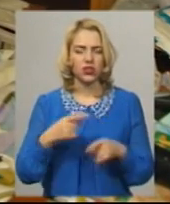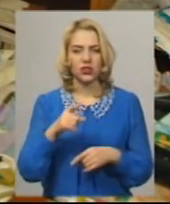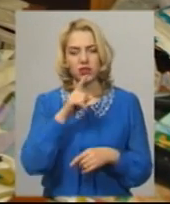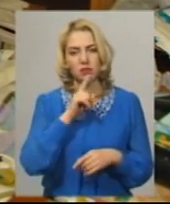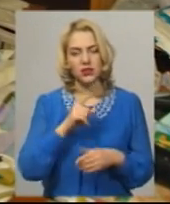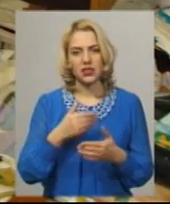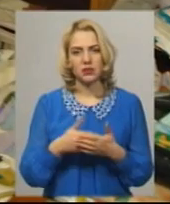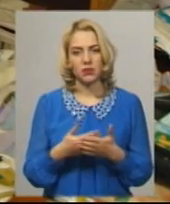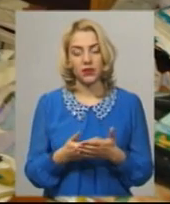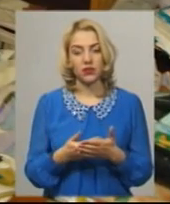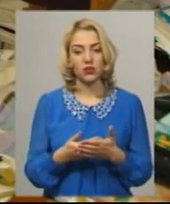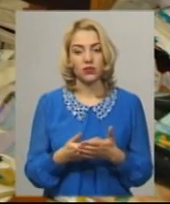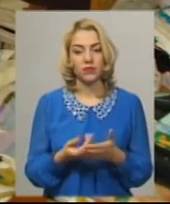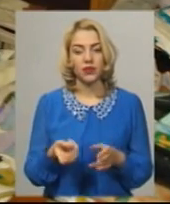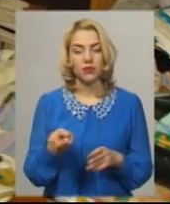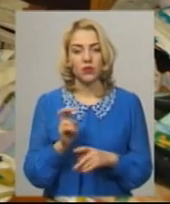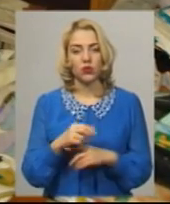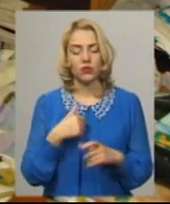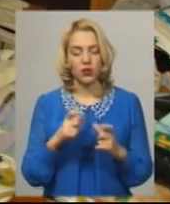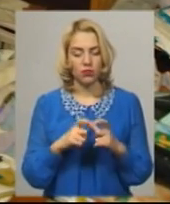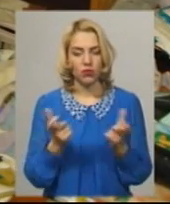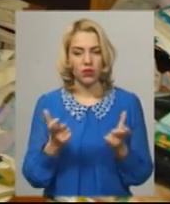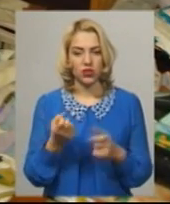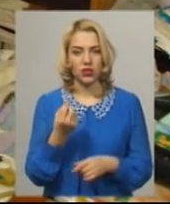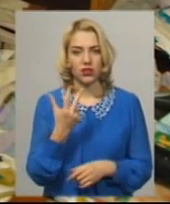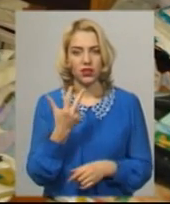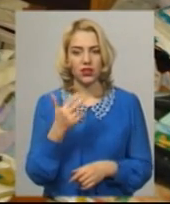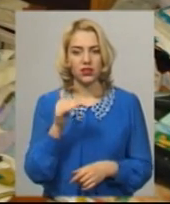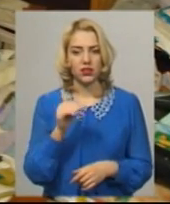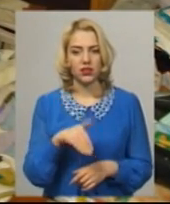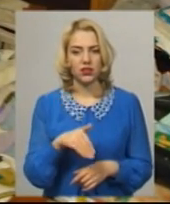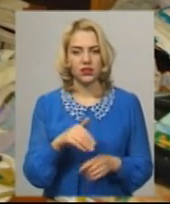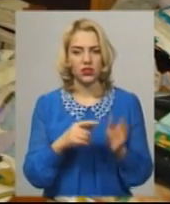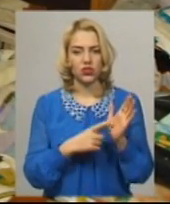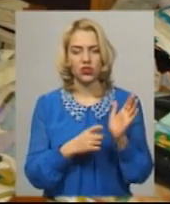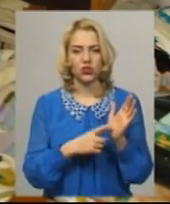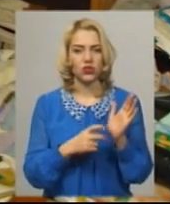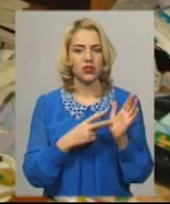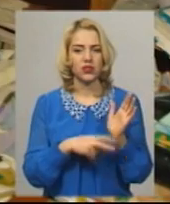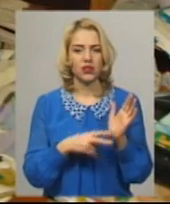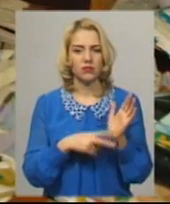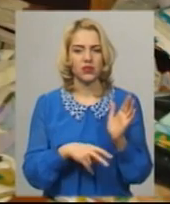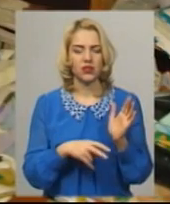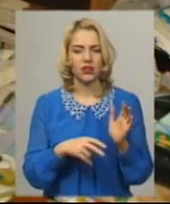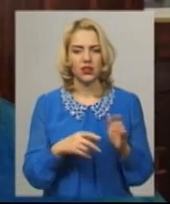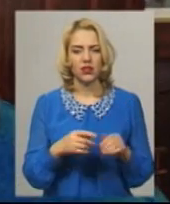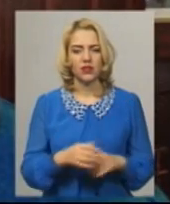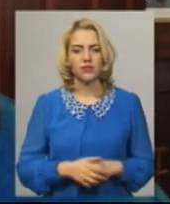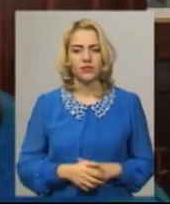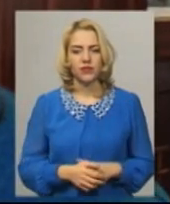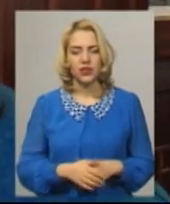Через місяць десь приблизно приходить, мені бумажка, 13, 670 чи